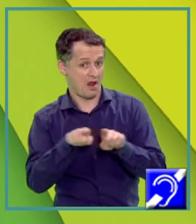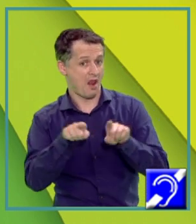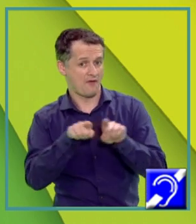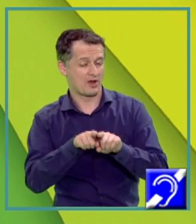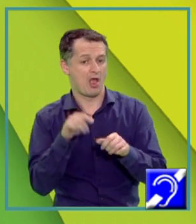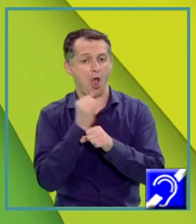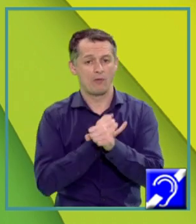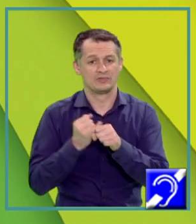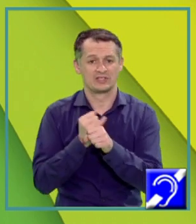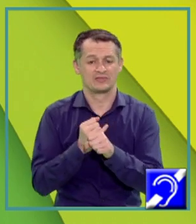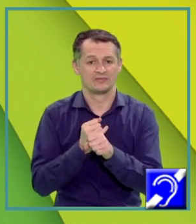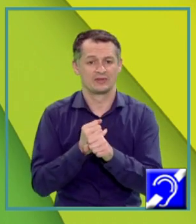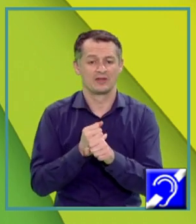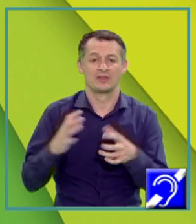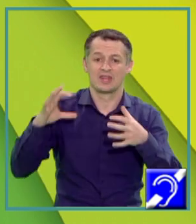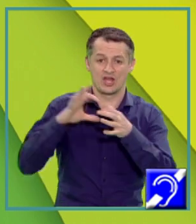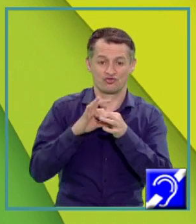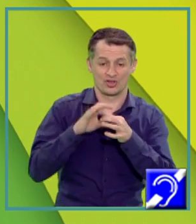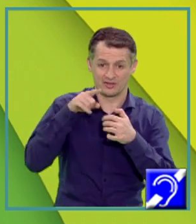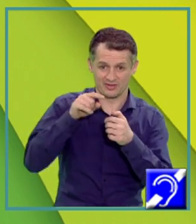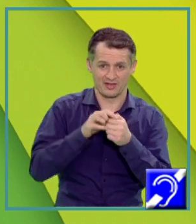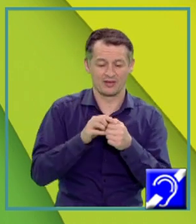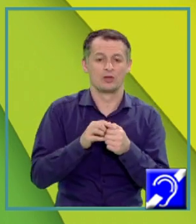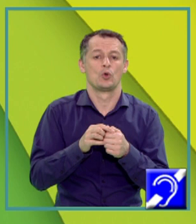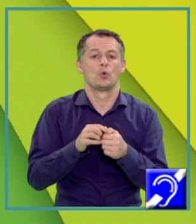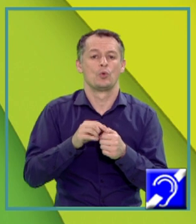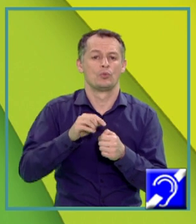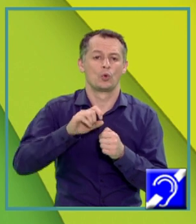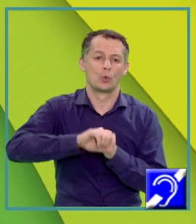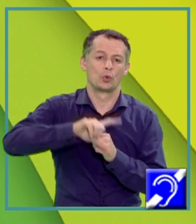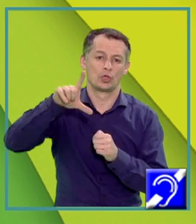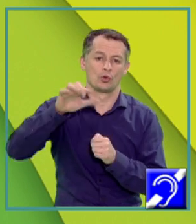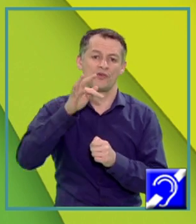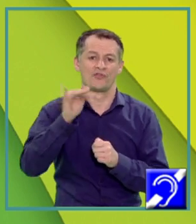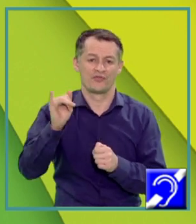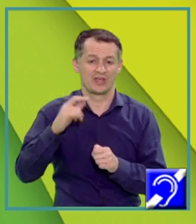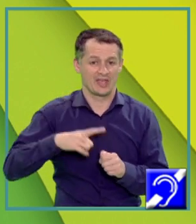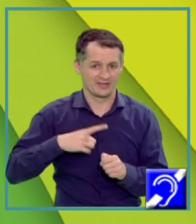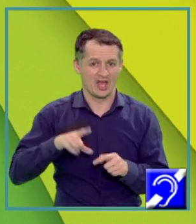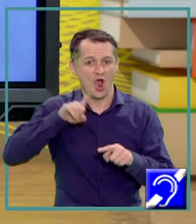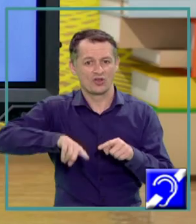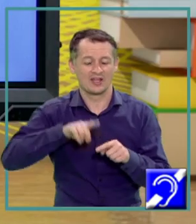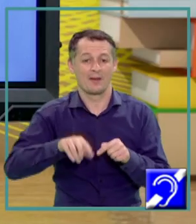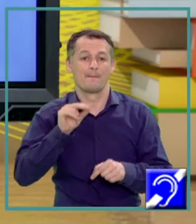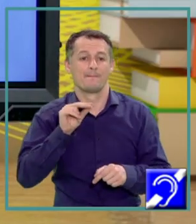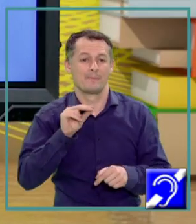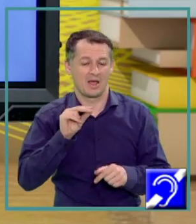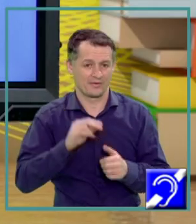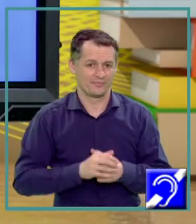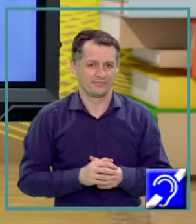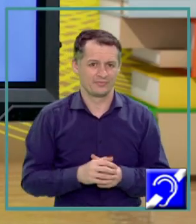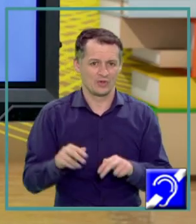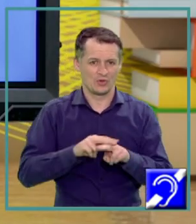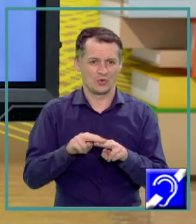observați, tangenta unghiului fi în ambele cazuri este chiar constanta Planck. Cum efectul